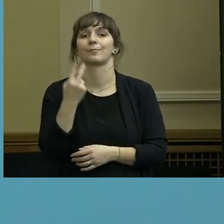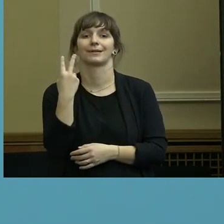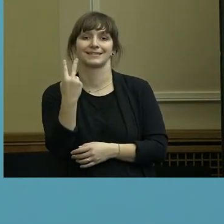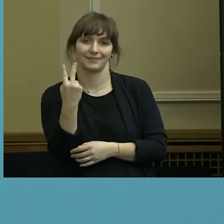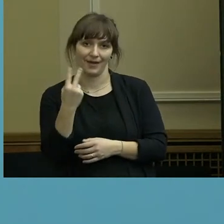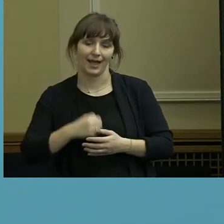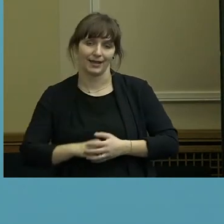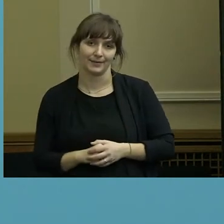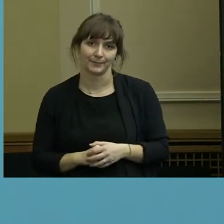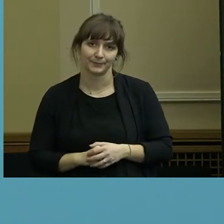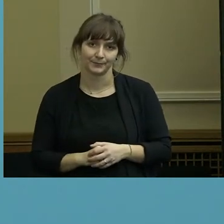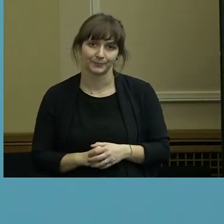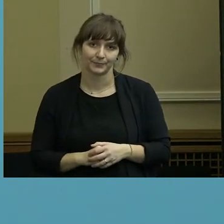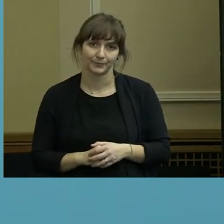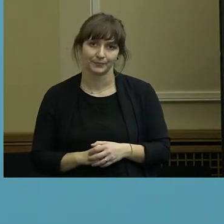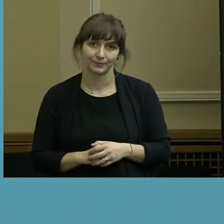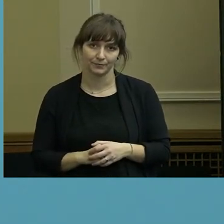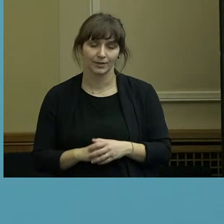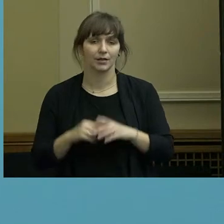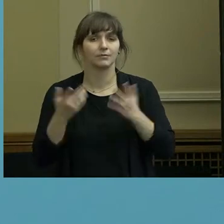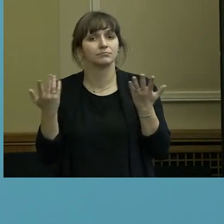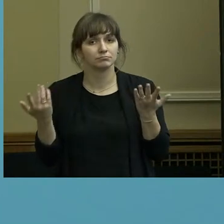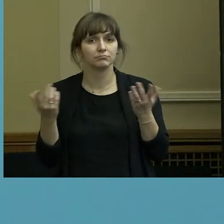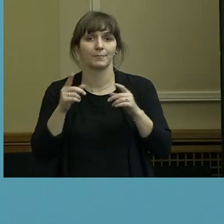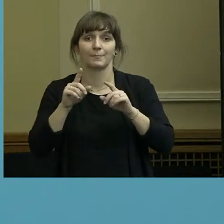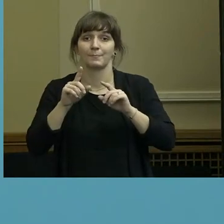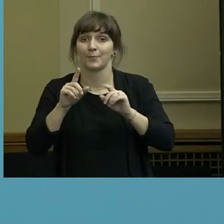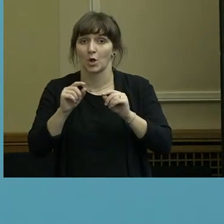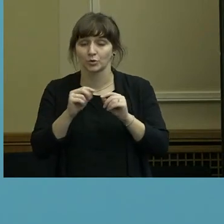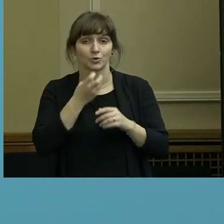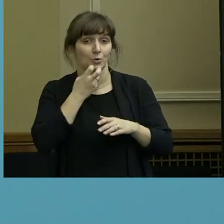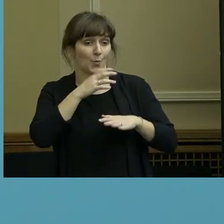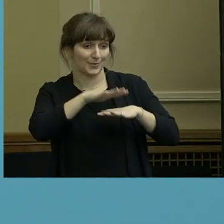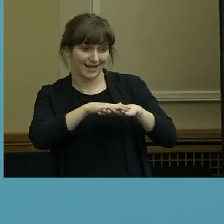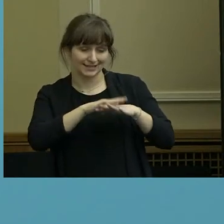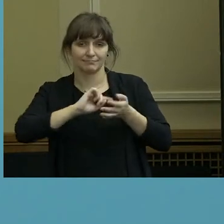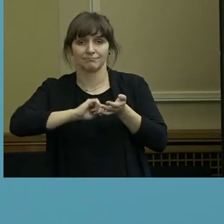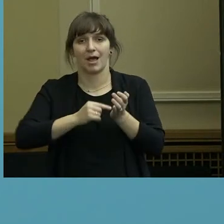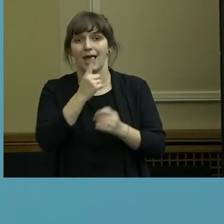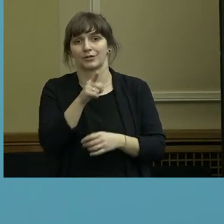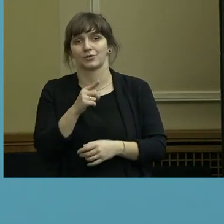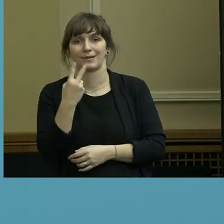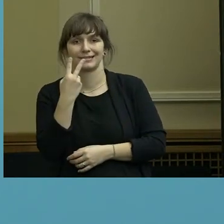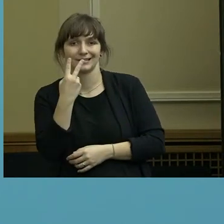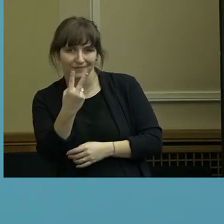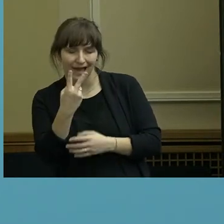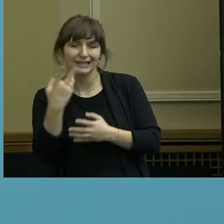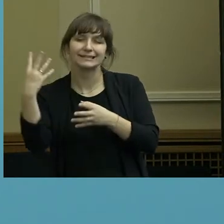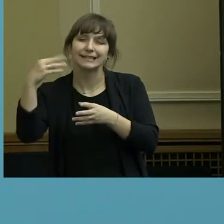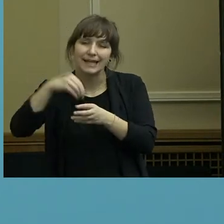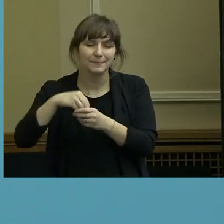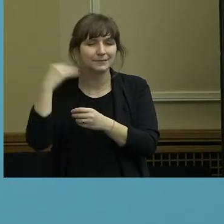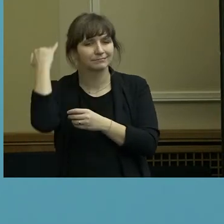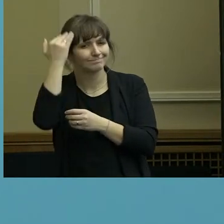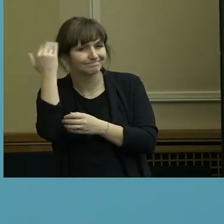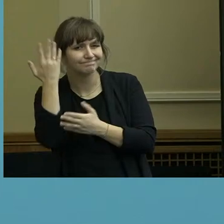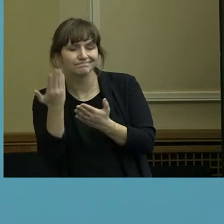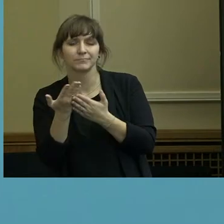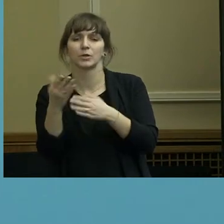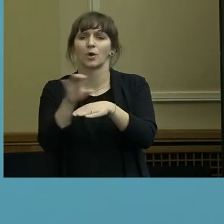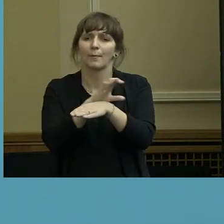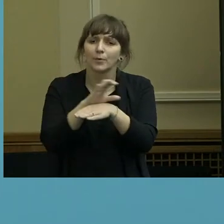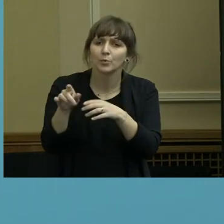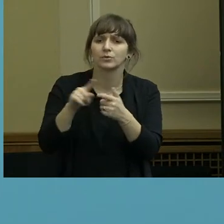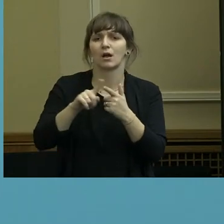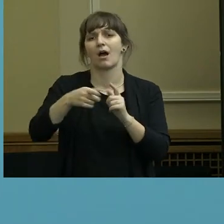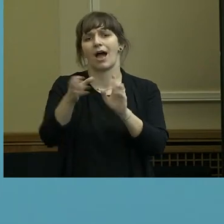bedeutet eben, dass damit auch dahinter steckt, die Überlegung, eben gerade die Computer und die Leute und